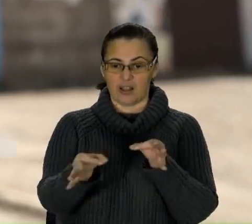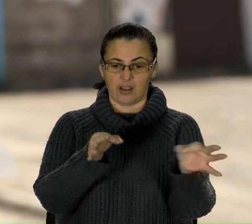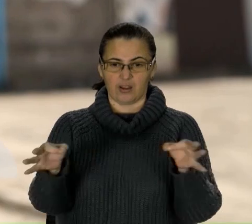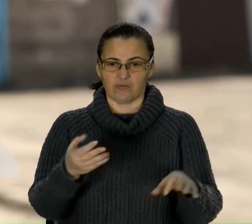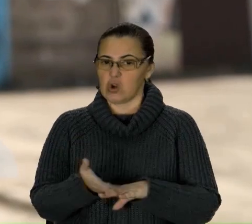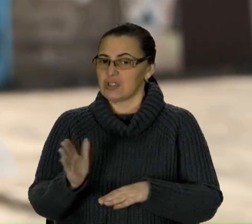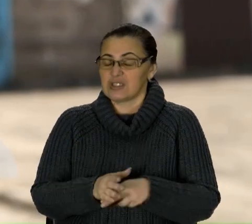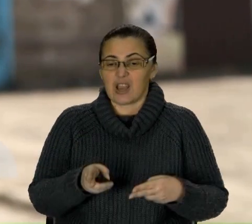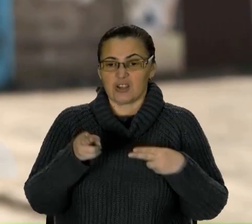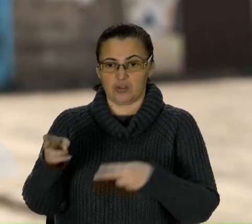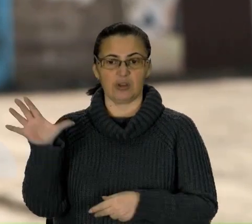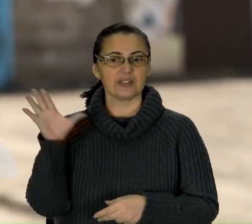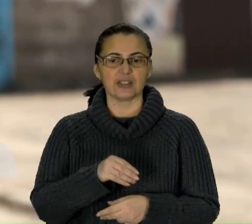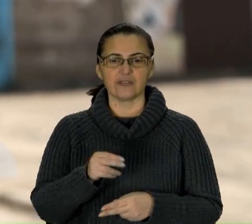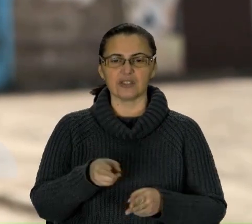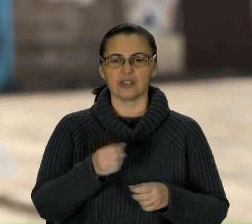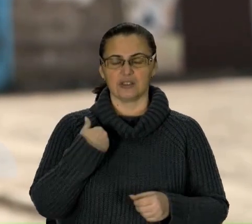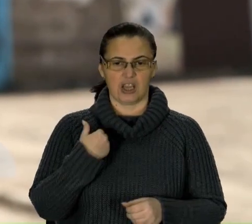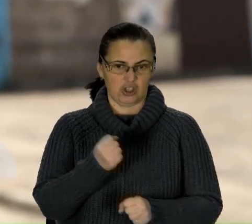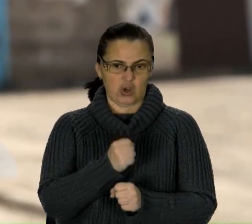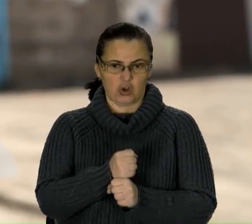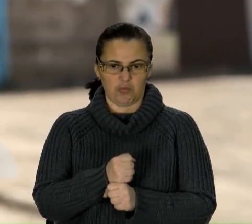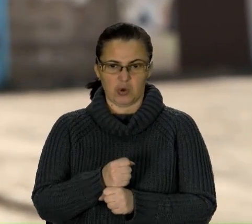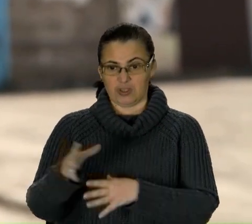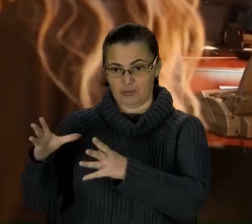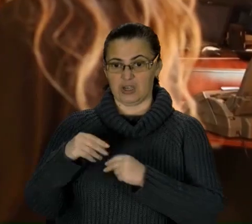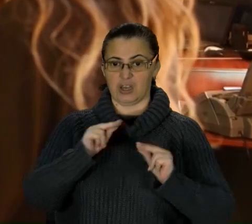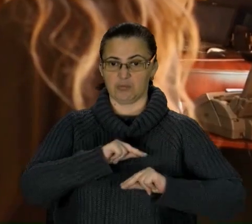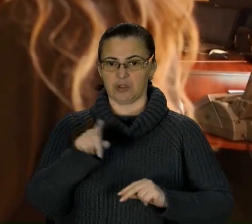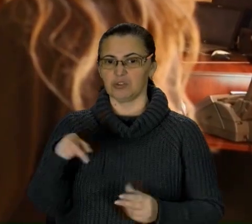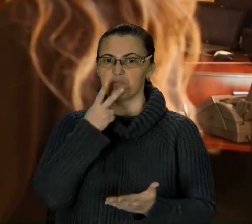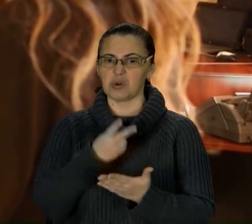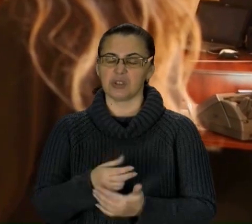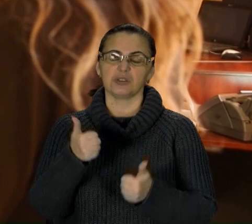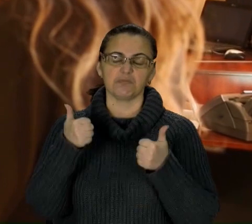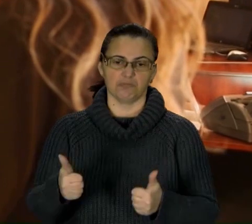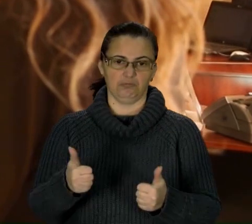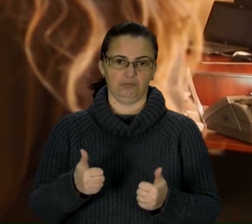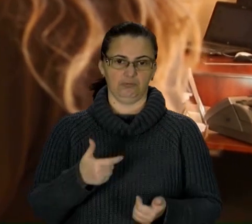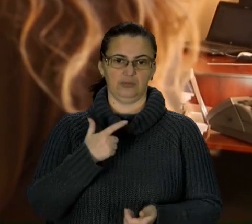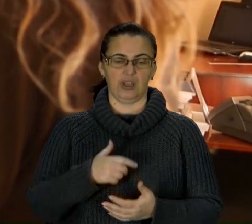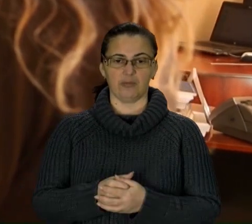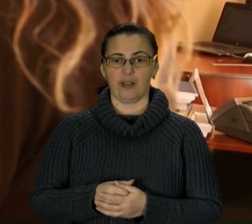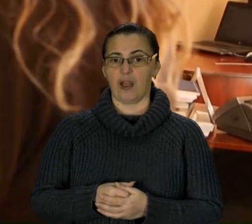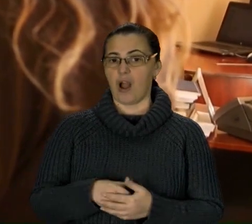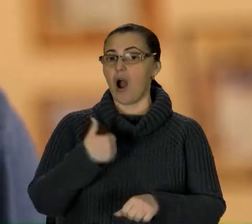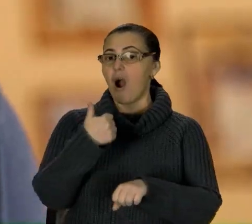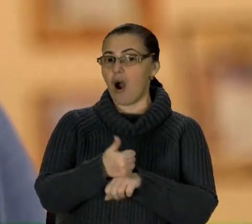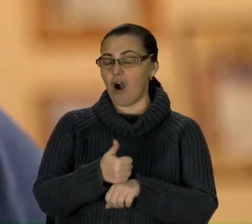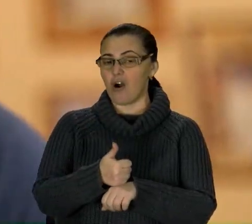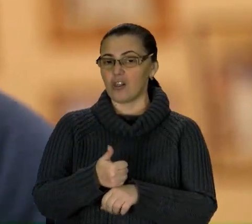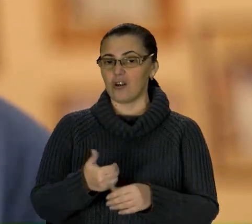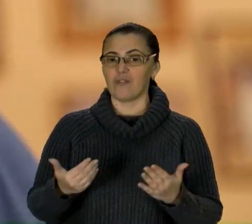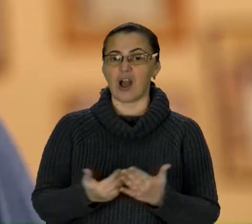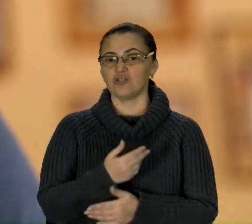всіх виїздах, в яких ми з ними працювали, вони проявили себе як навчені люди. Голова Новокалинівської громади Богдан Юзвяк категоричний.